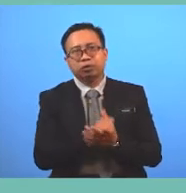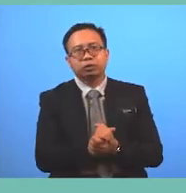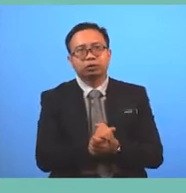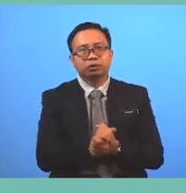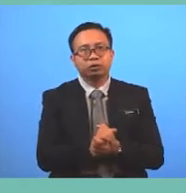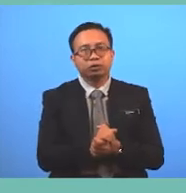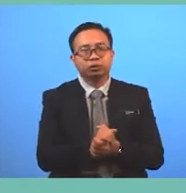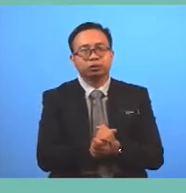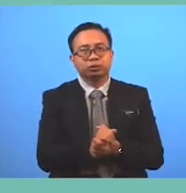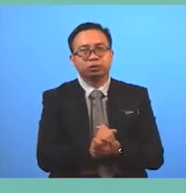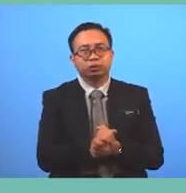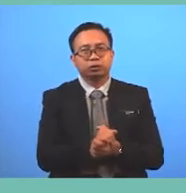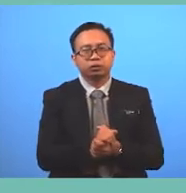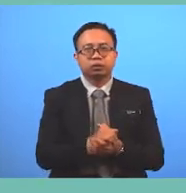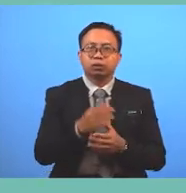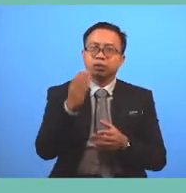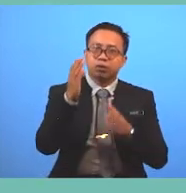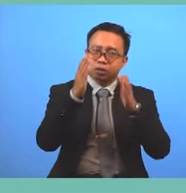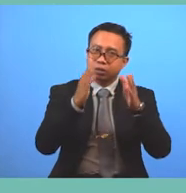Superb Original